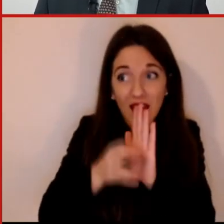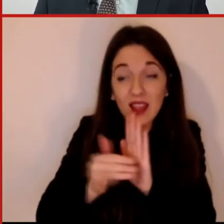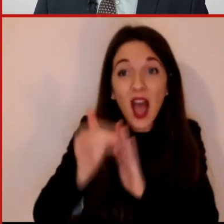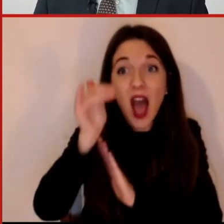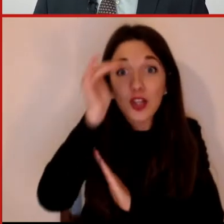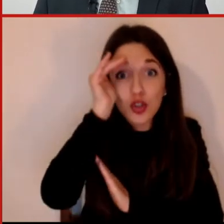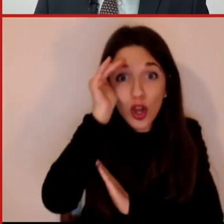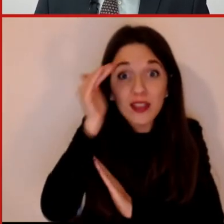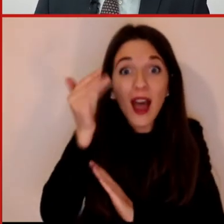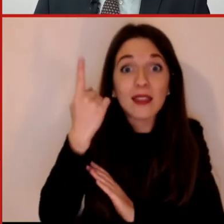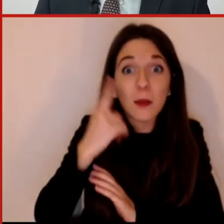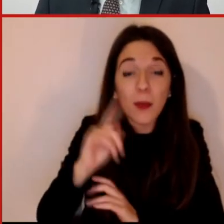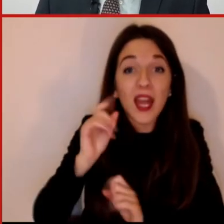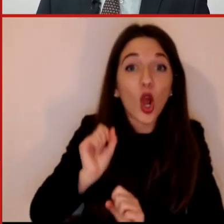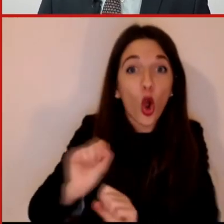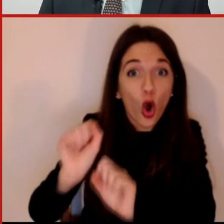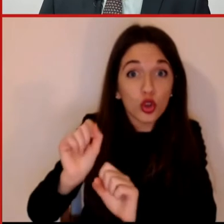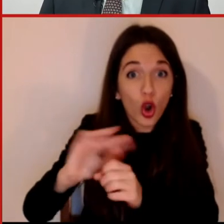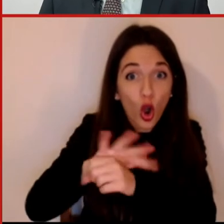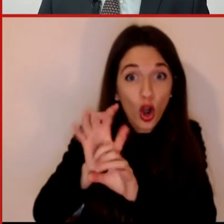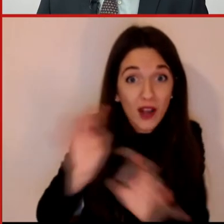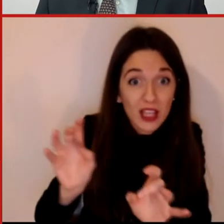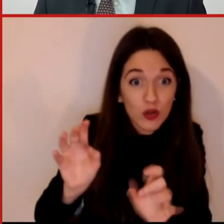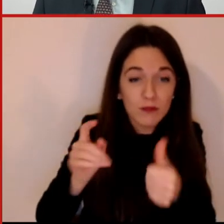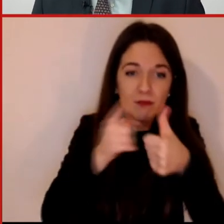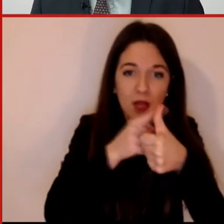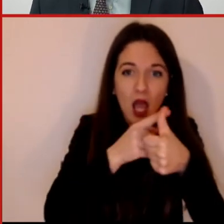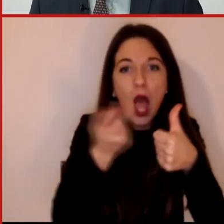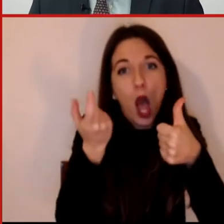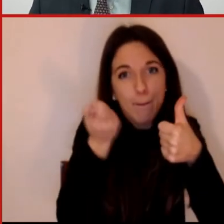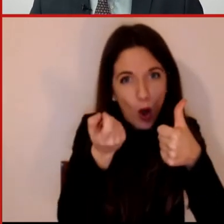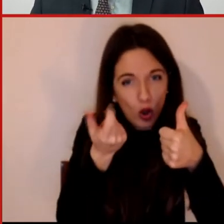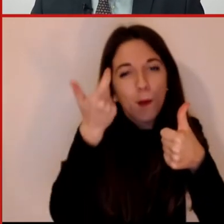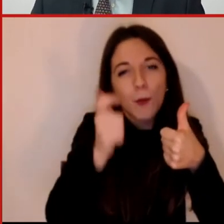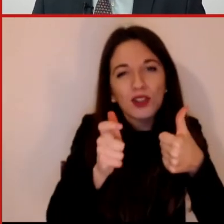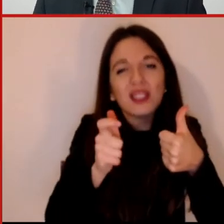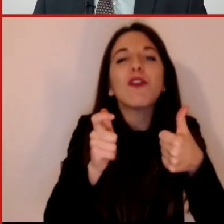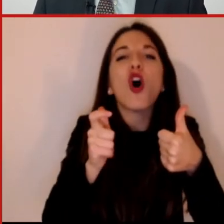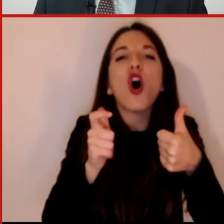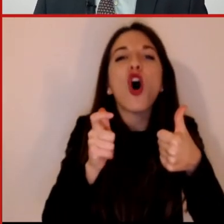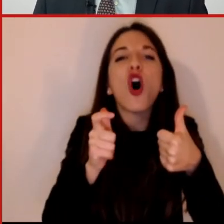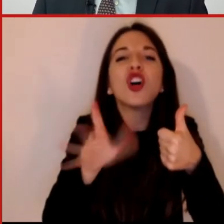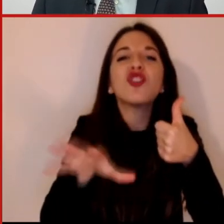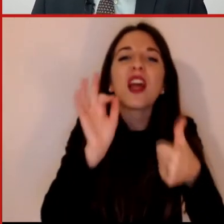il Covid? Poco, le scelte sono state politiche barra emotive 15%,